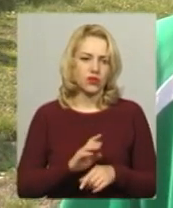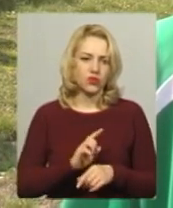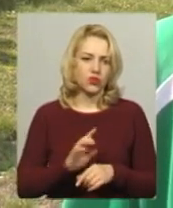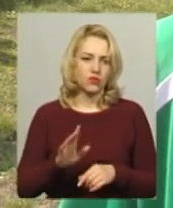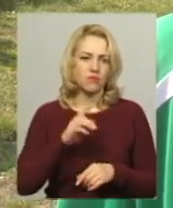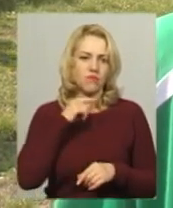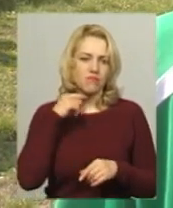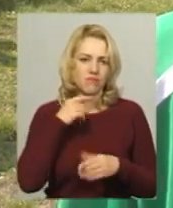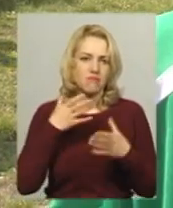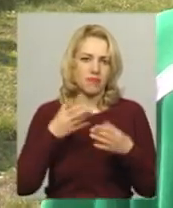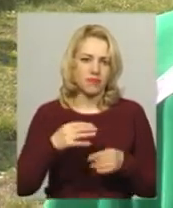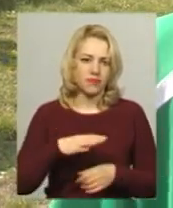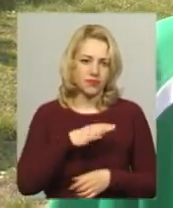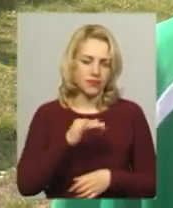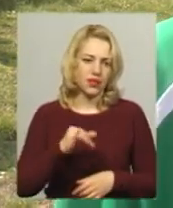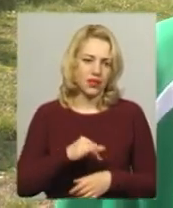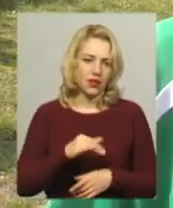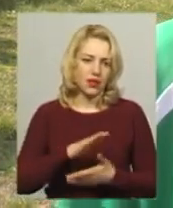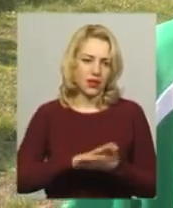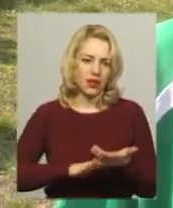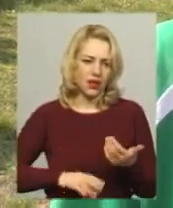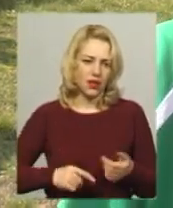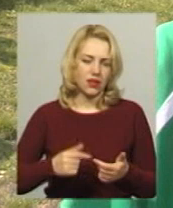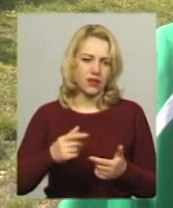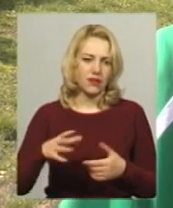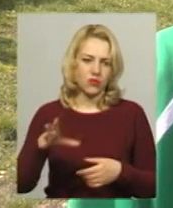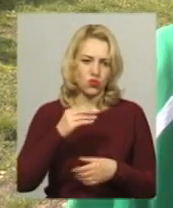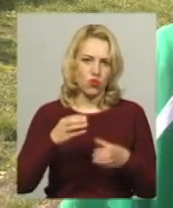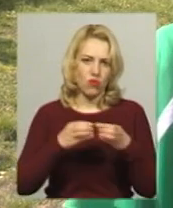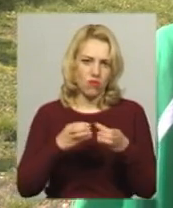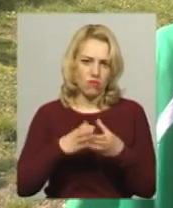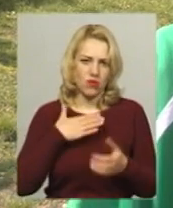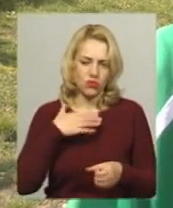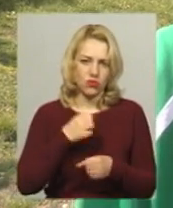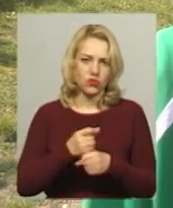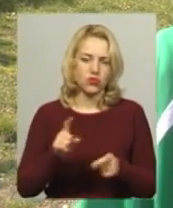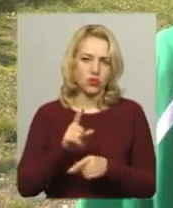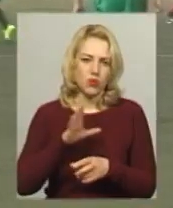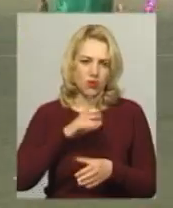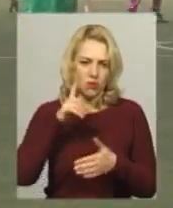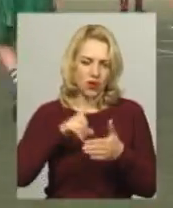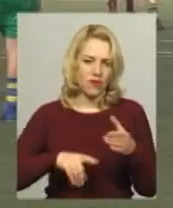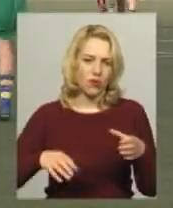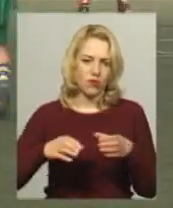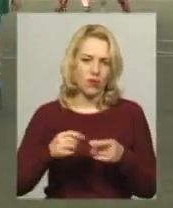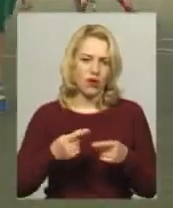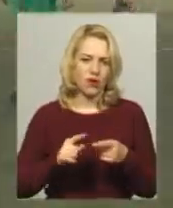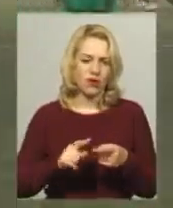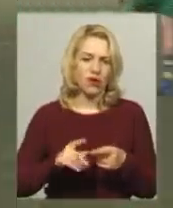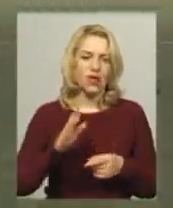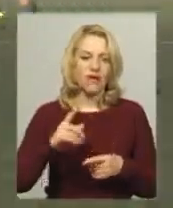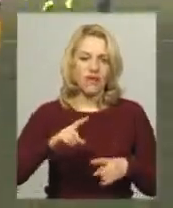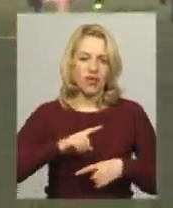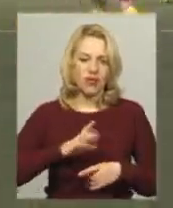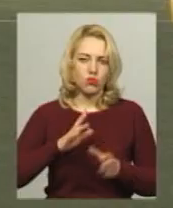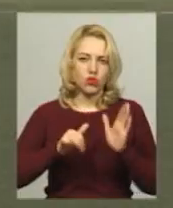м'язи. А далі настраюю всю команду, щоб вона була впевнена». Фінуал змагань відбудеться 6